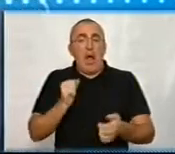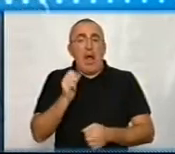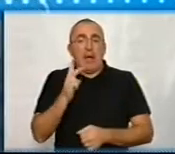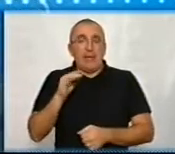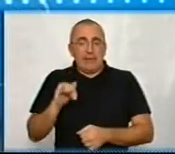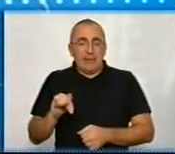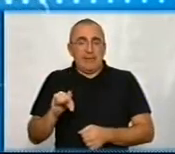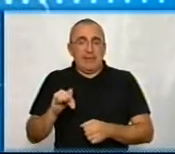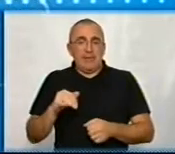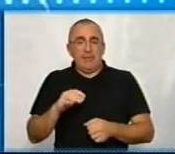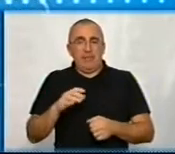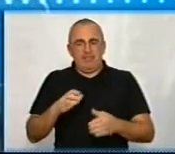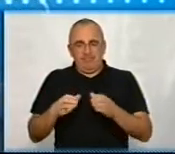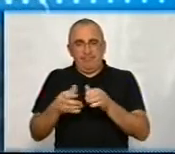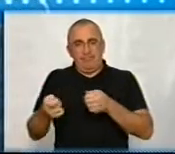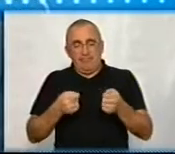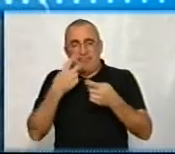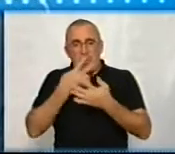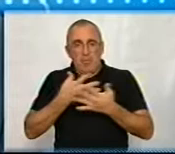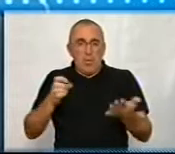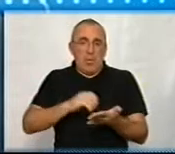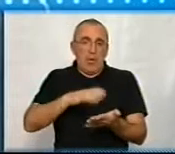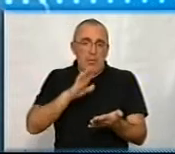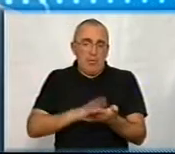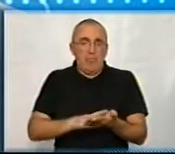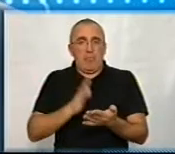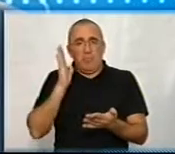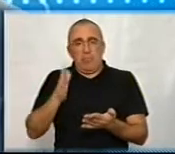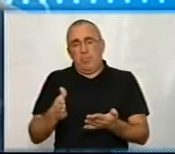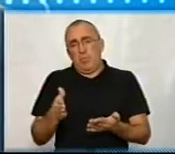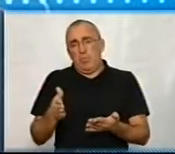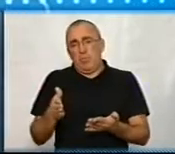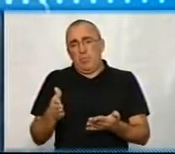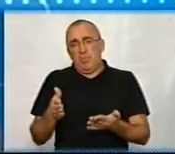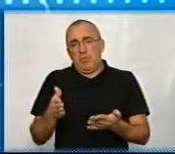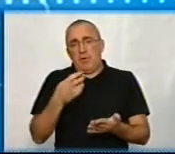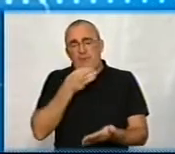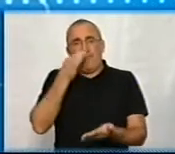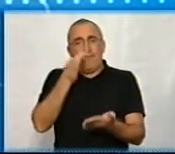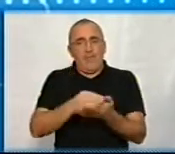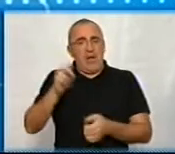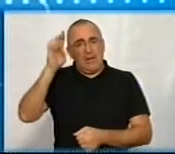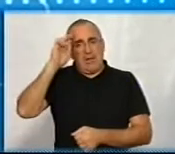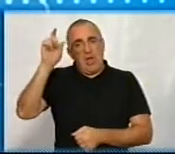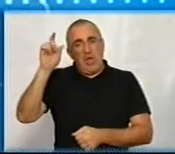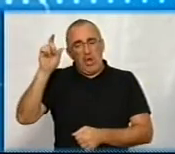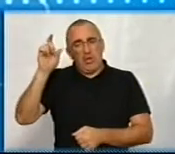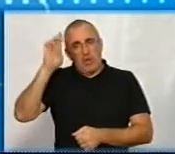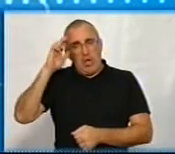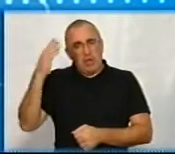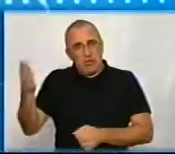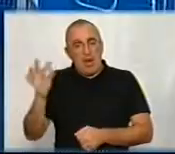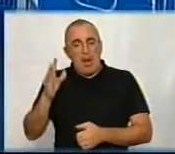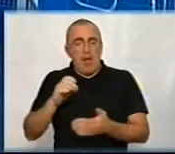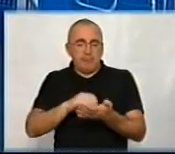місцевого самоврядування, це будуть публічні реєстри, за які це буде відповідати держава, як держатель